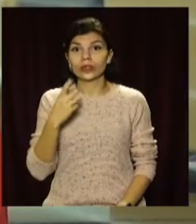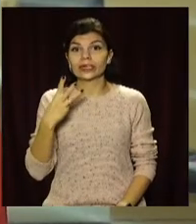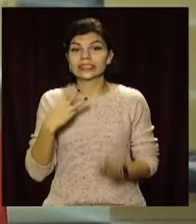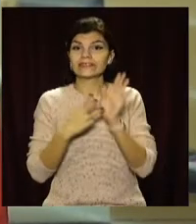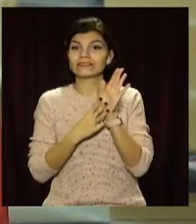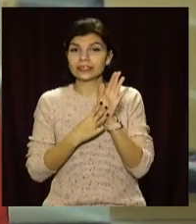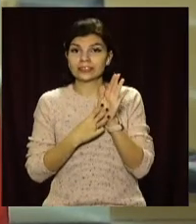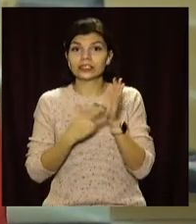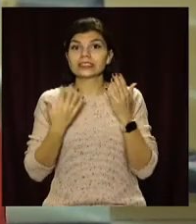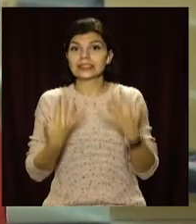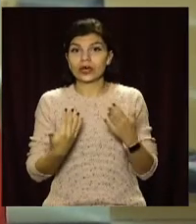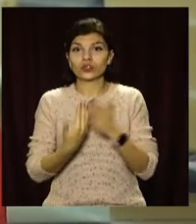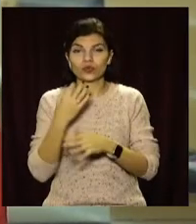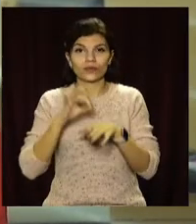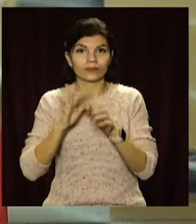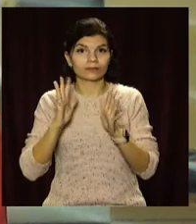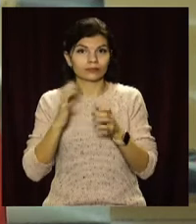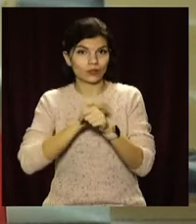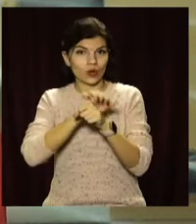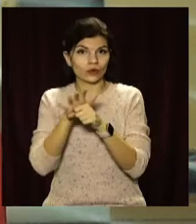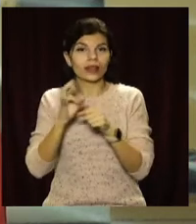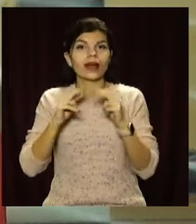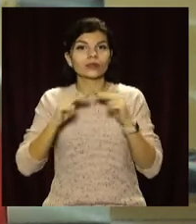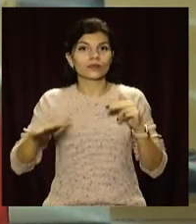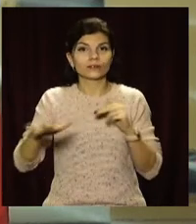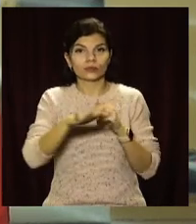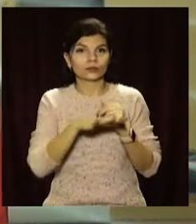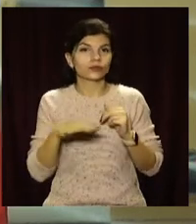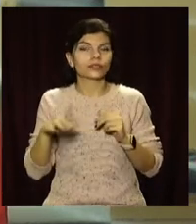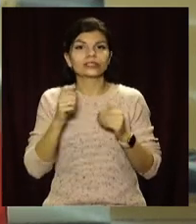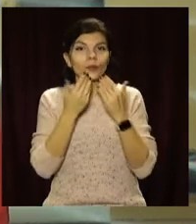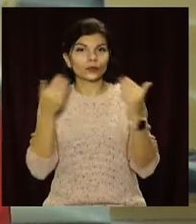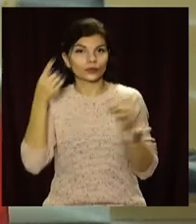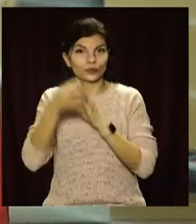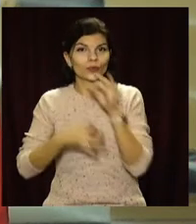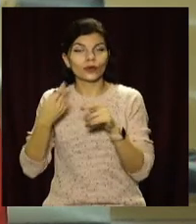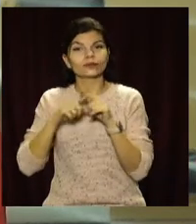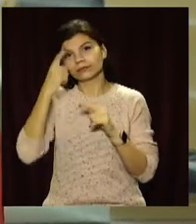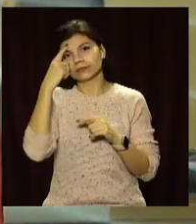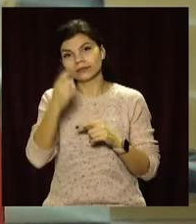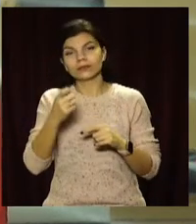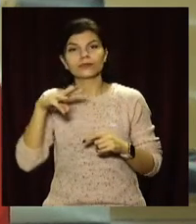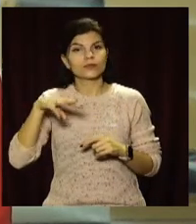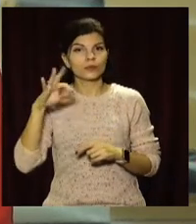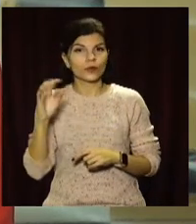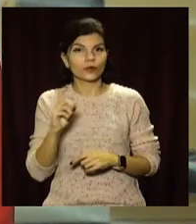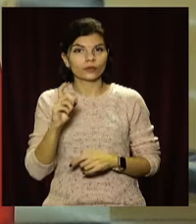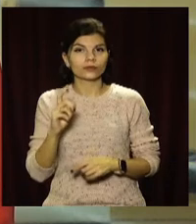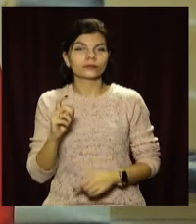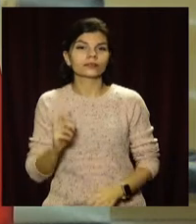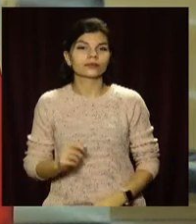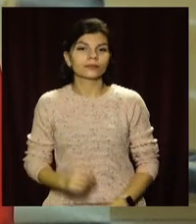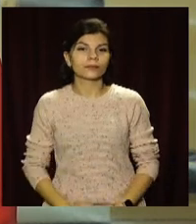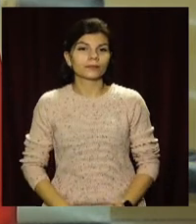1138 – стільки нових випадків коронавірусу на Дніпропетровщині за останню добу. Про це повідомляють в обласному департаменті